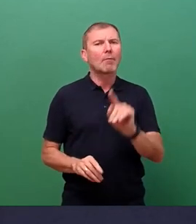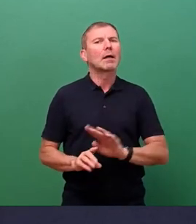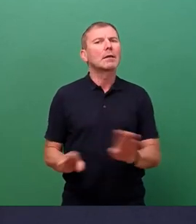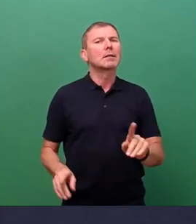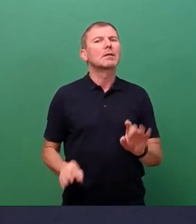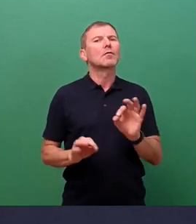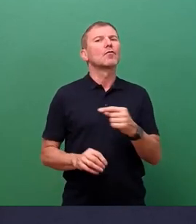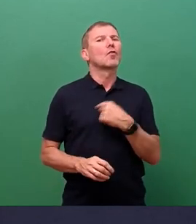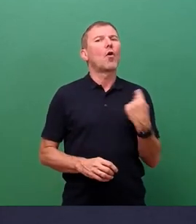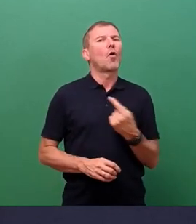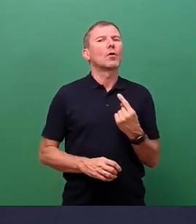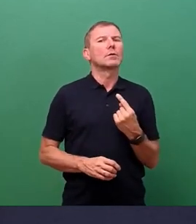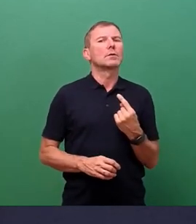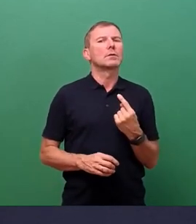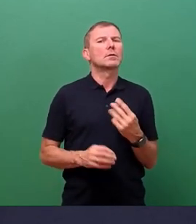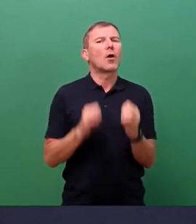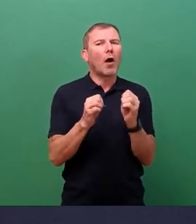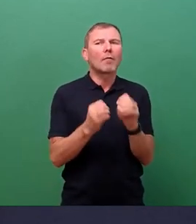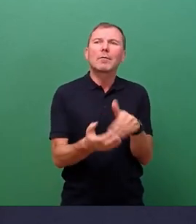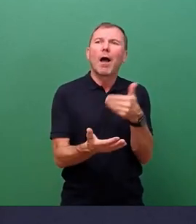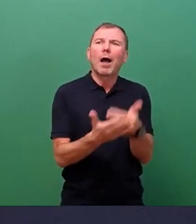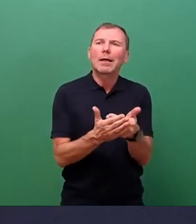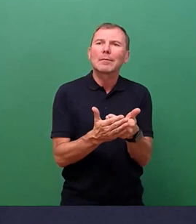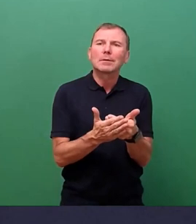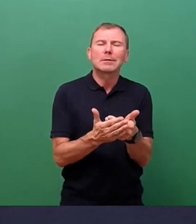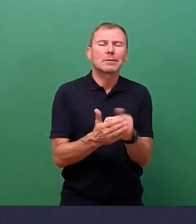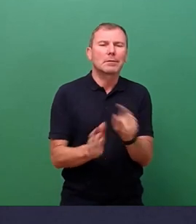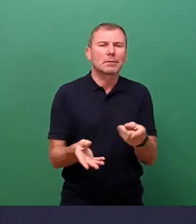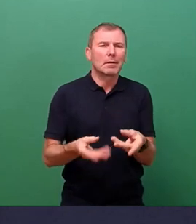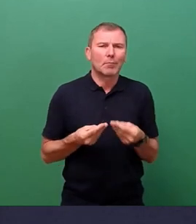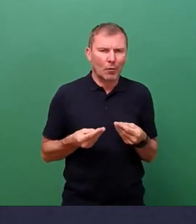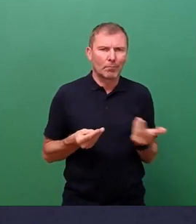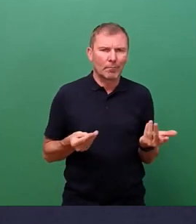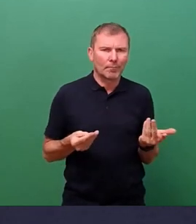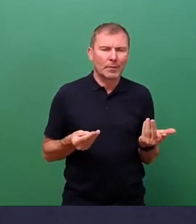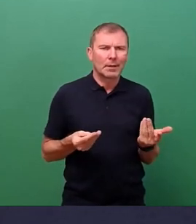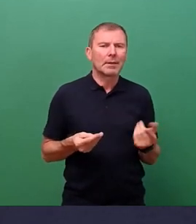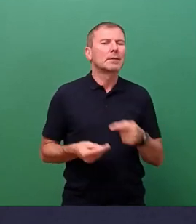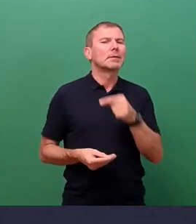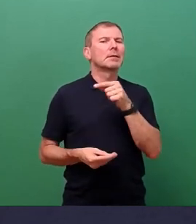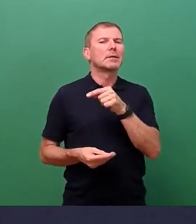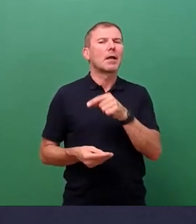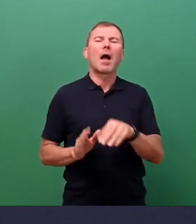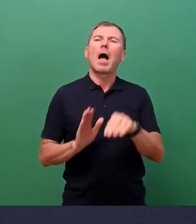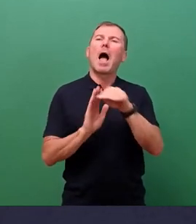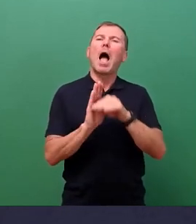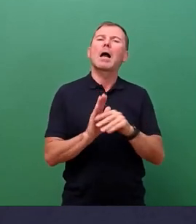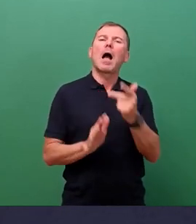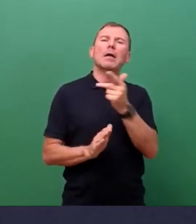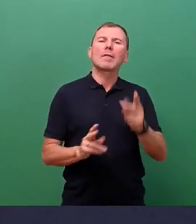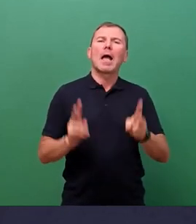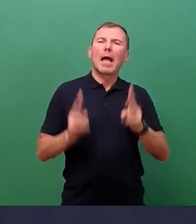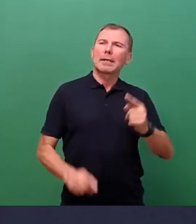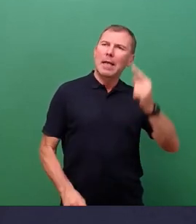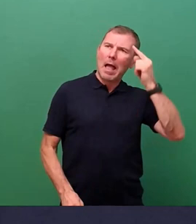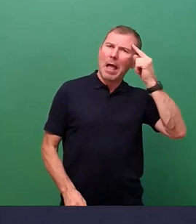erhofften Ergebnis kamen, dass hier kartellrechtliche Bedenken vorliegen